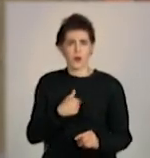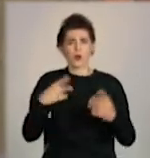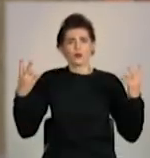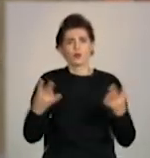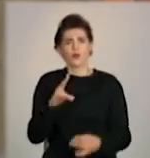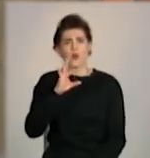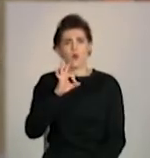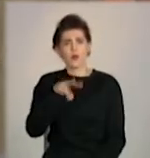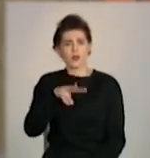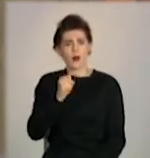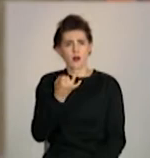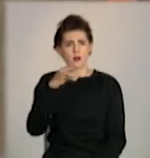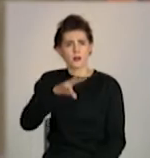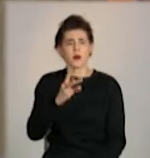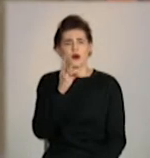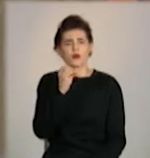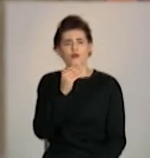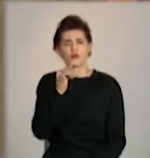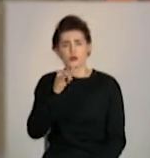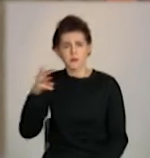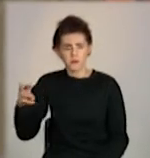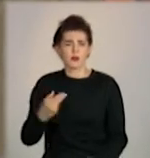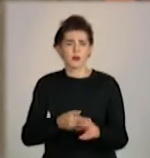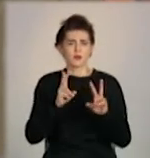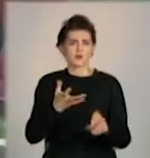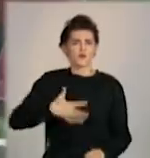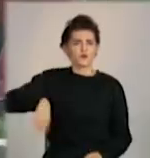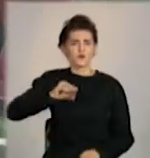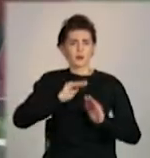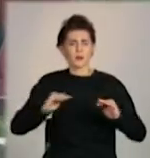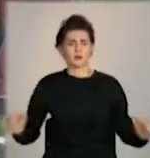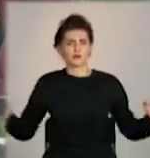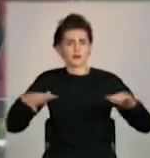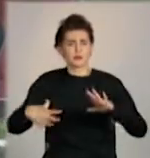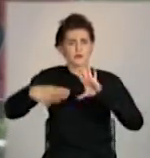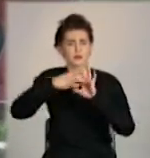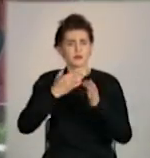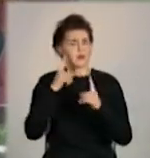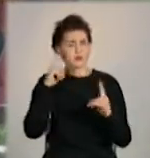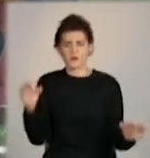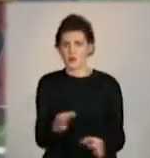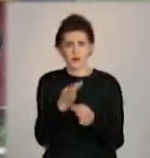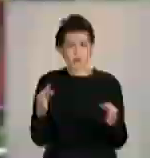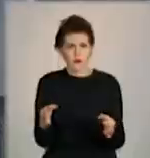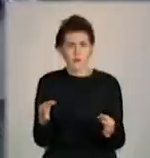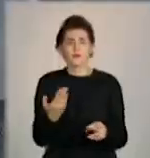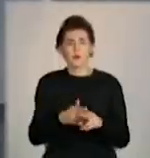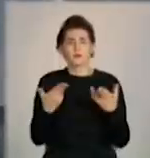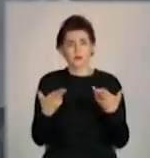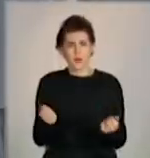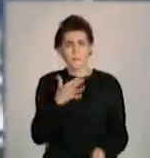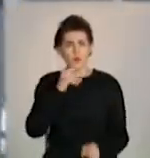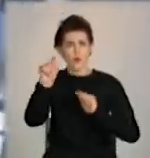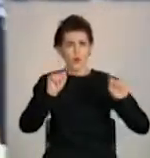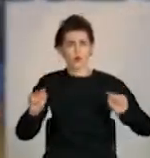режим, і до нього приєдналися всі учні класу. У селищах на околицях дійсно може не бути інтернету,